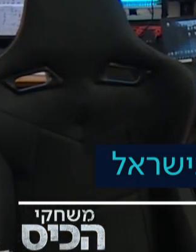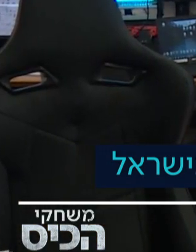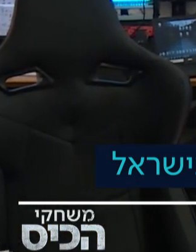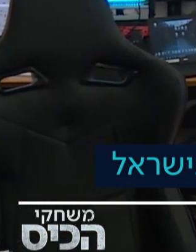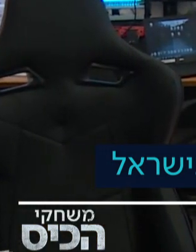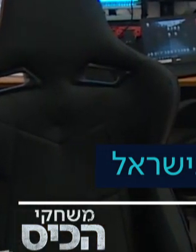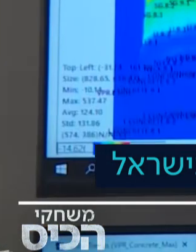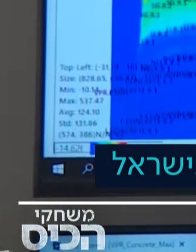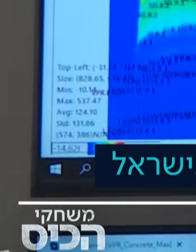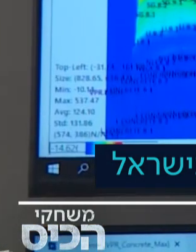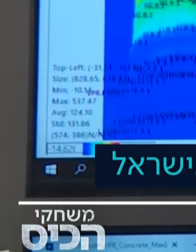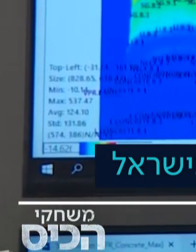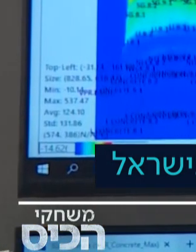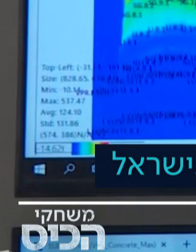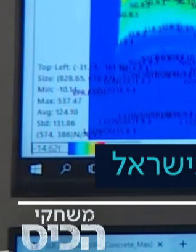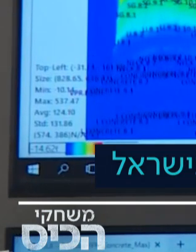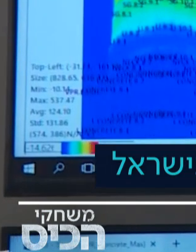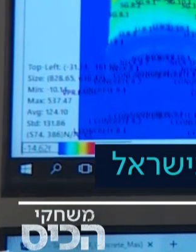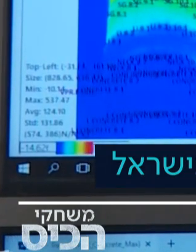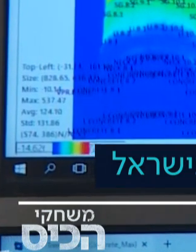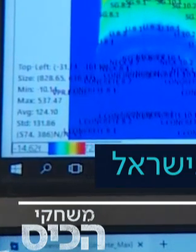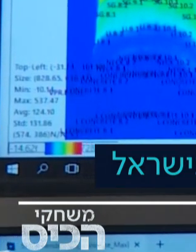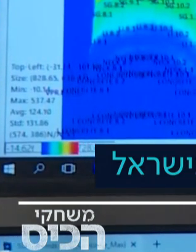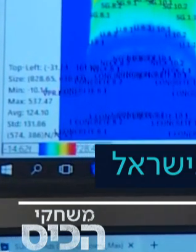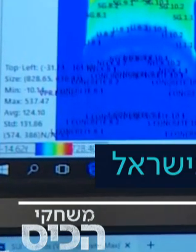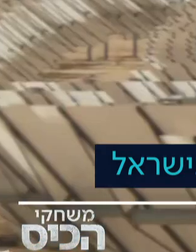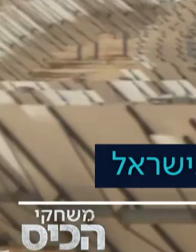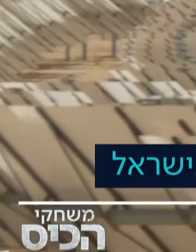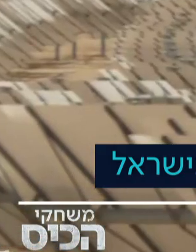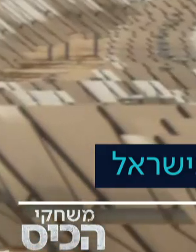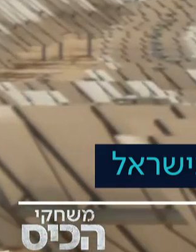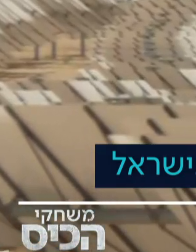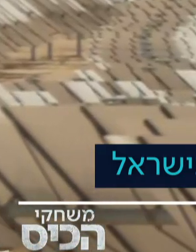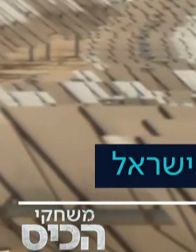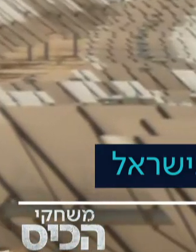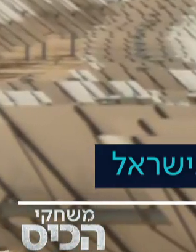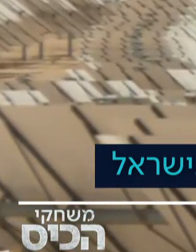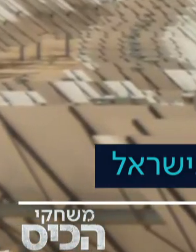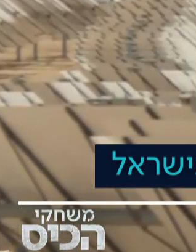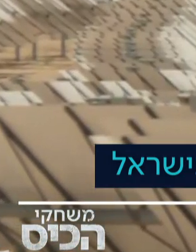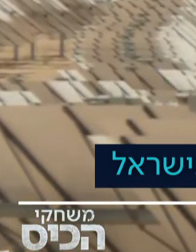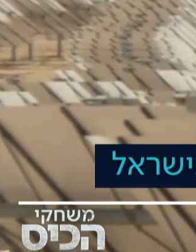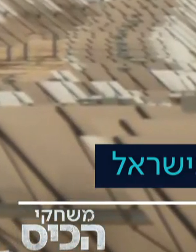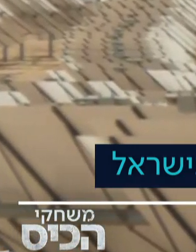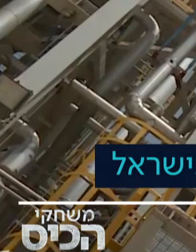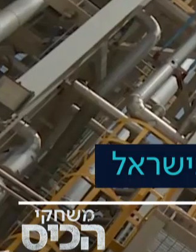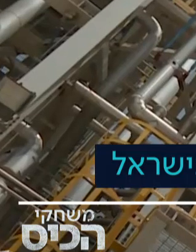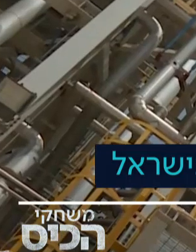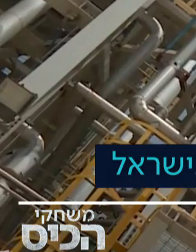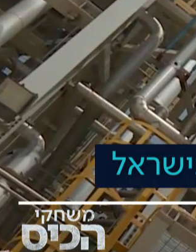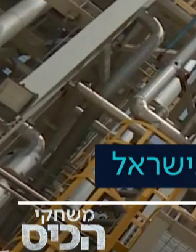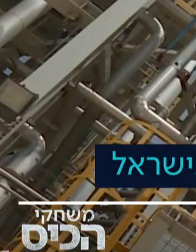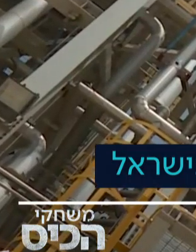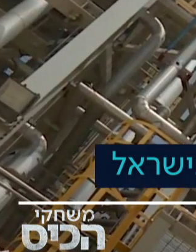של כ-3,000 דונמים סמוך לדימונה, והיא אמורה לסייע לממשלה להגיע ליעד של 30% של יצור חשמל באופן